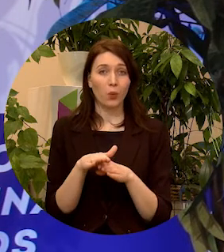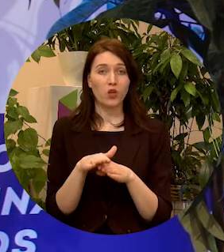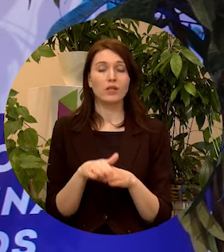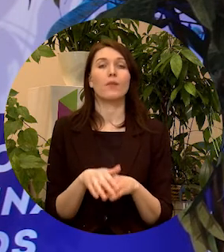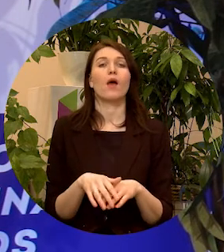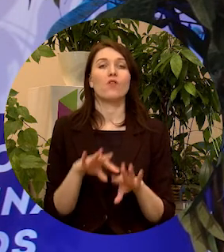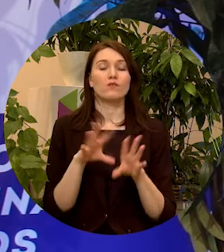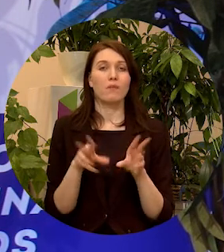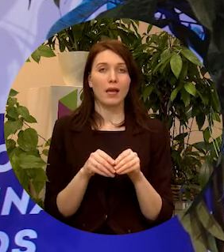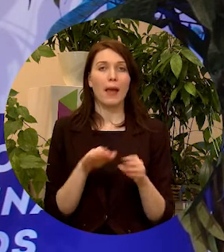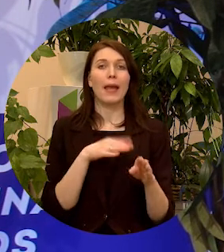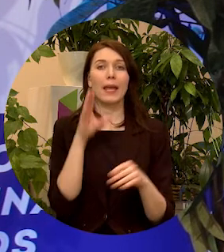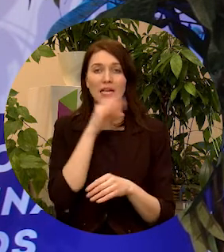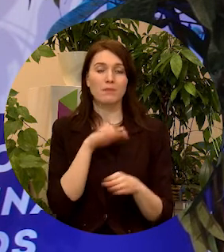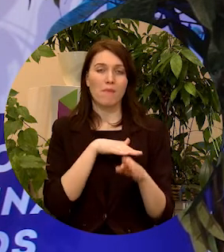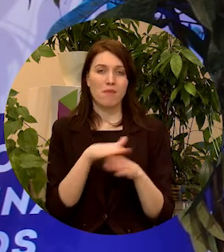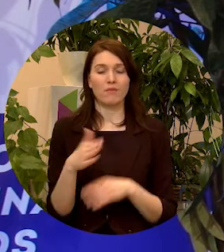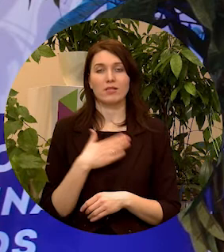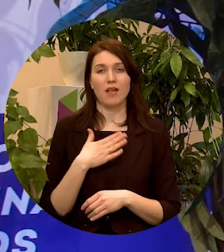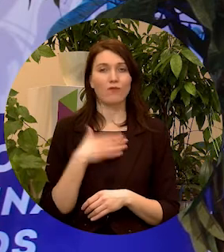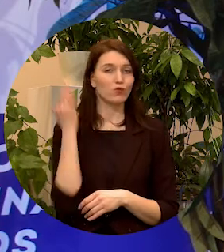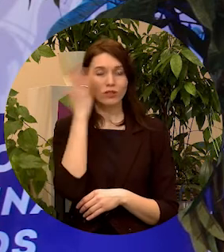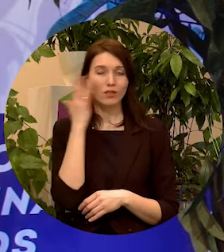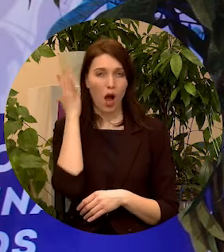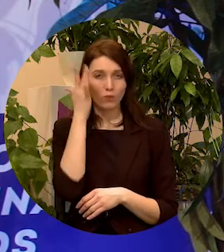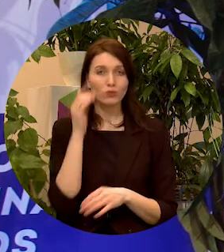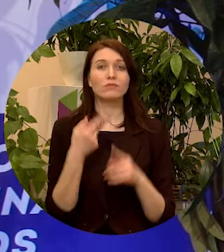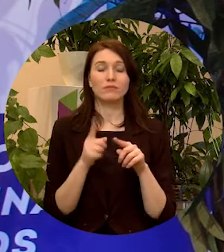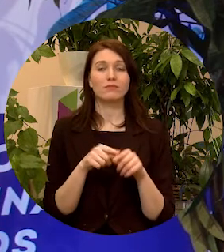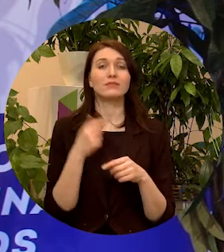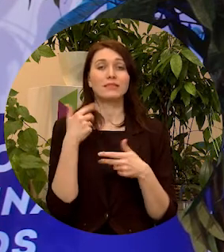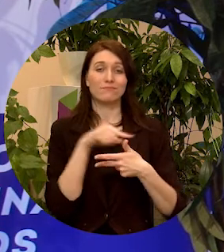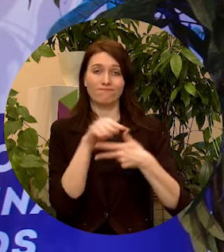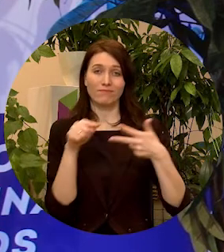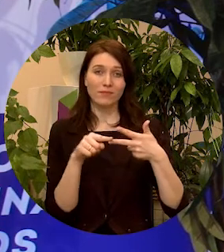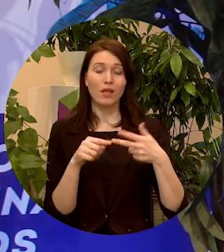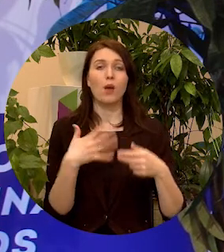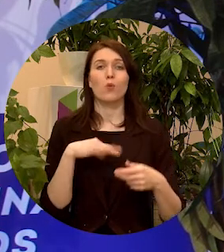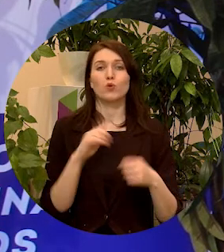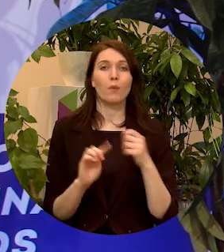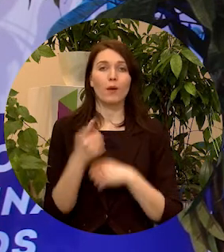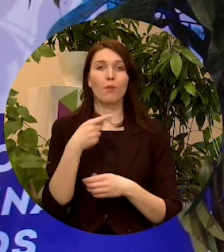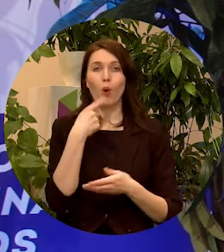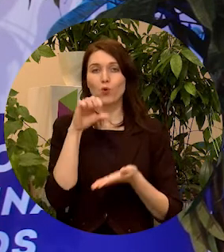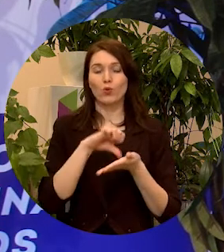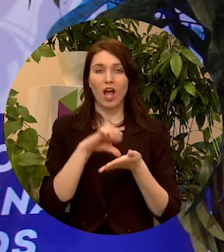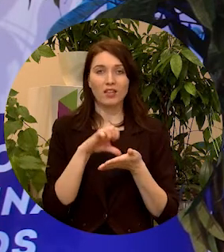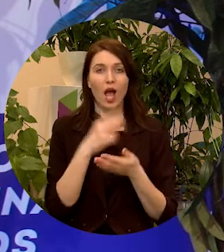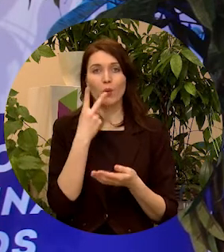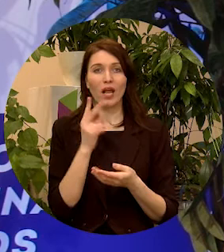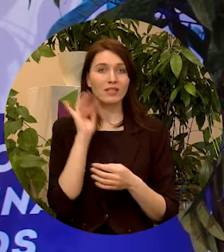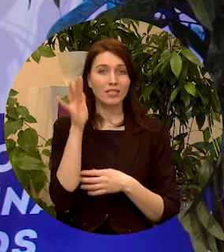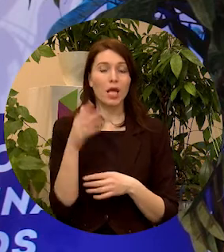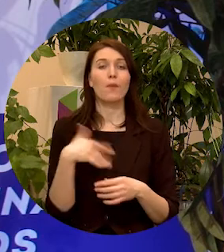arī iespēja piepildīt savus sapņus. Tā kā šīs ir tās trīs pirmo mūsu runātāju vīzijas, kuras mēs arī